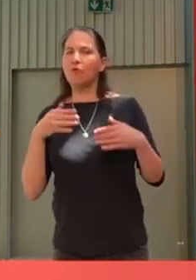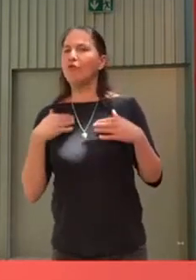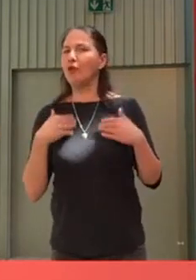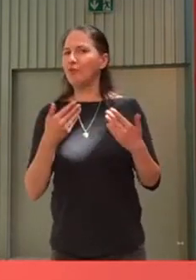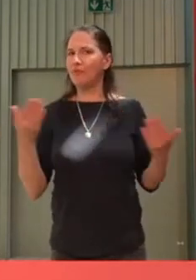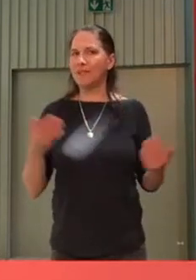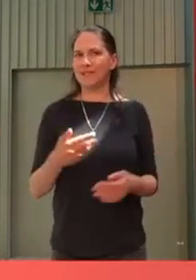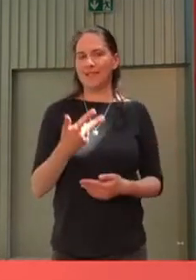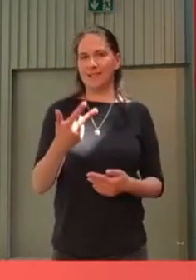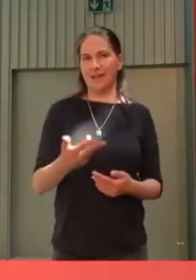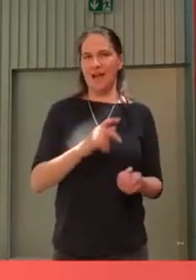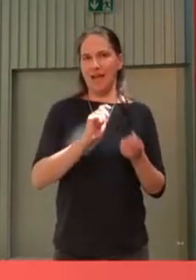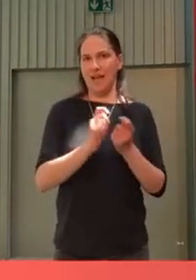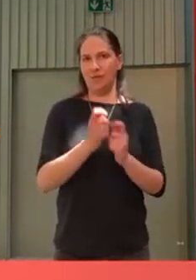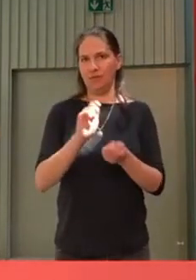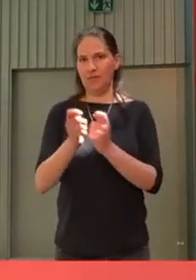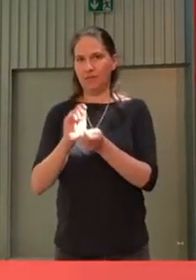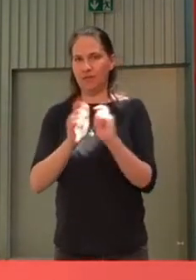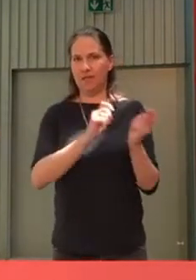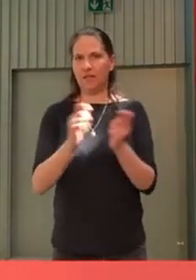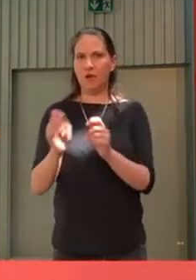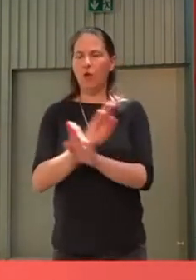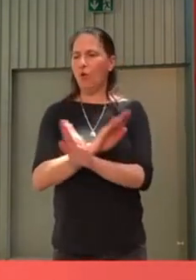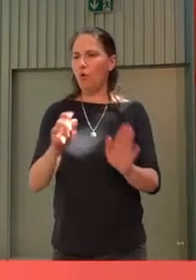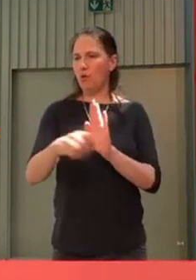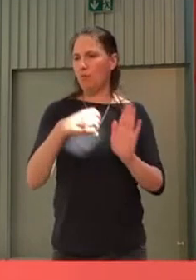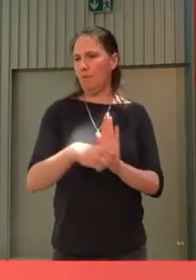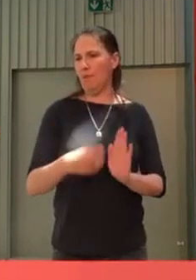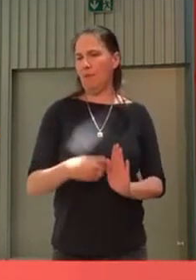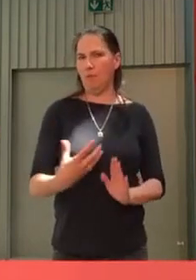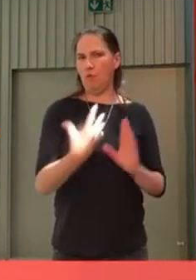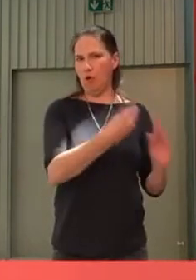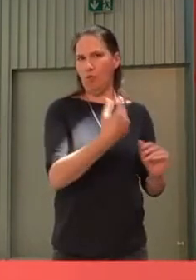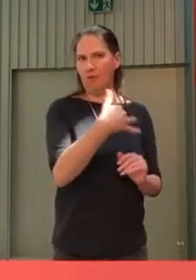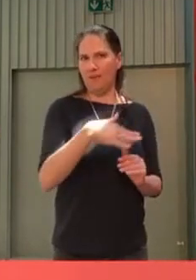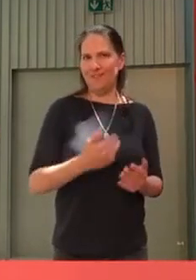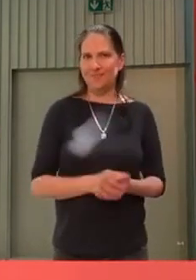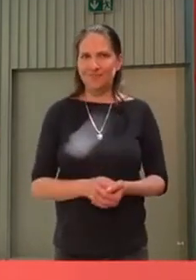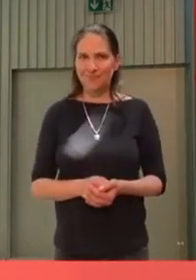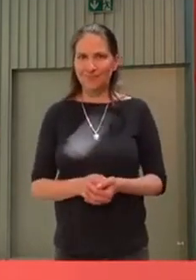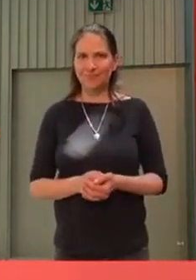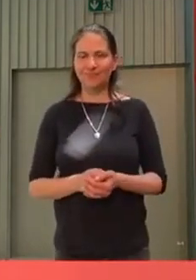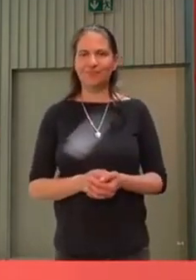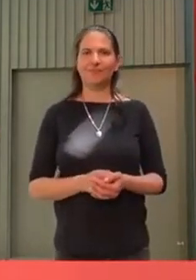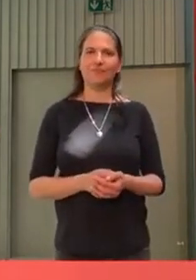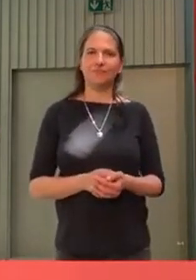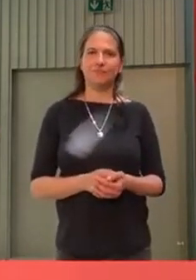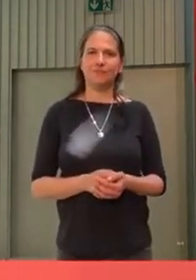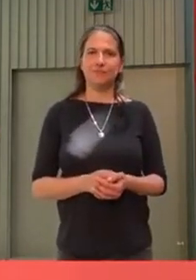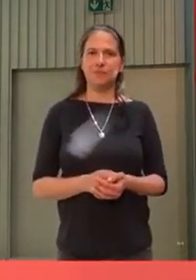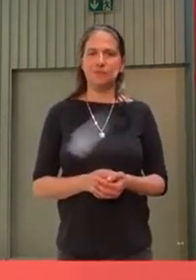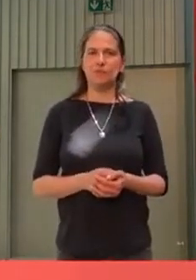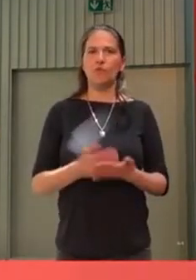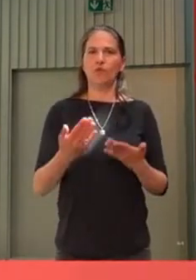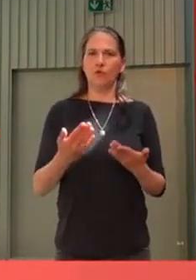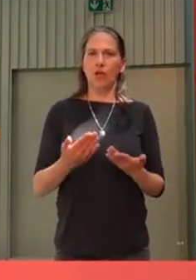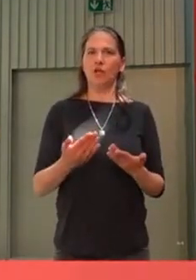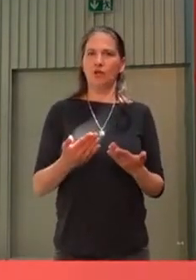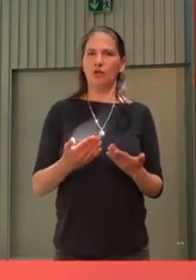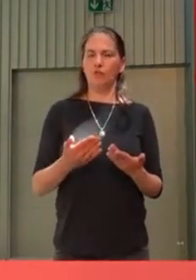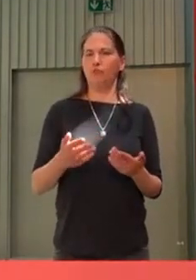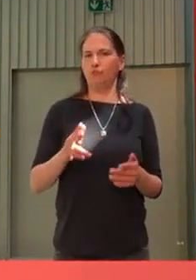drei unserer Änderungsanträge ohne Abstriche übernommen wurden. Und eine Moderate, mit der wir